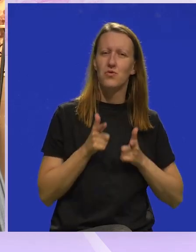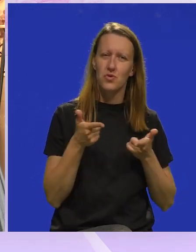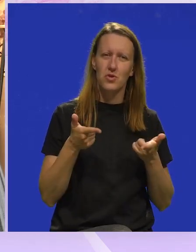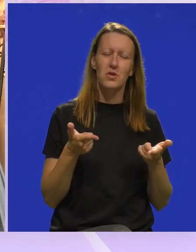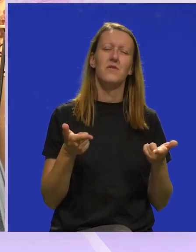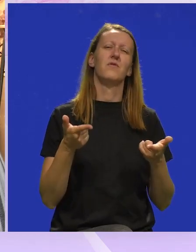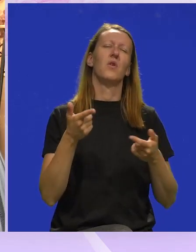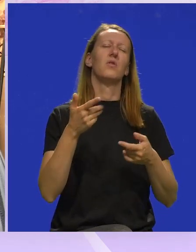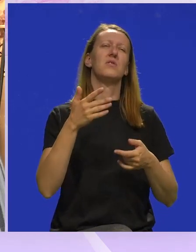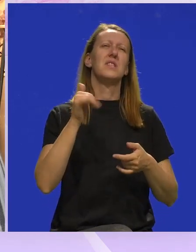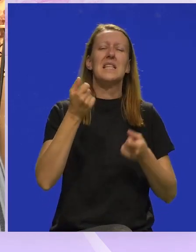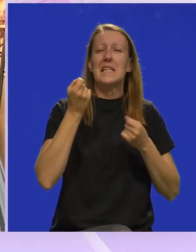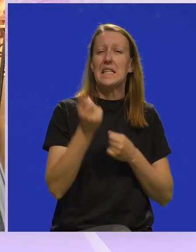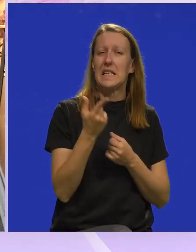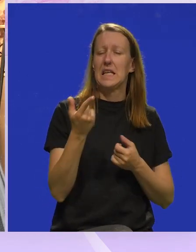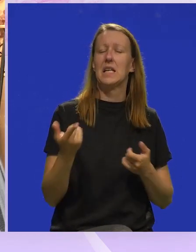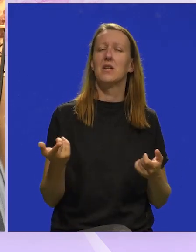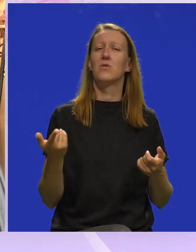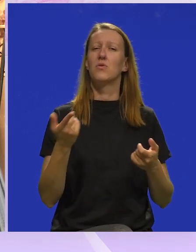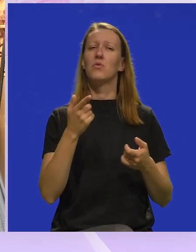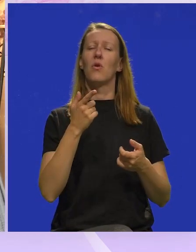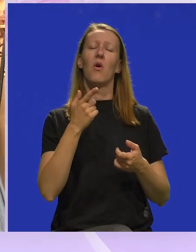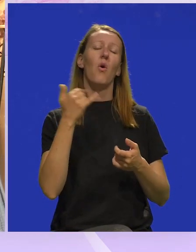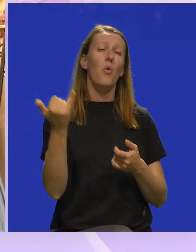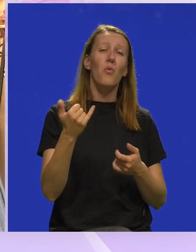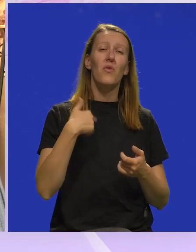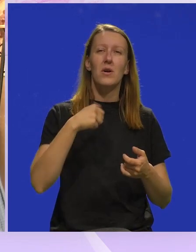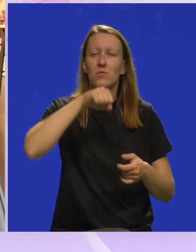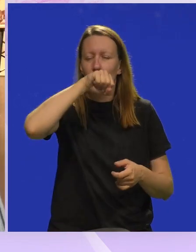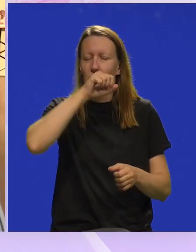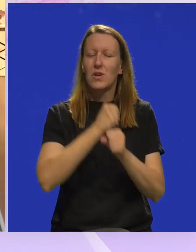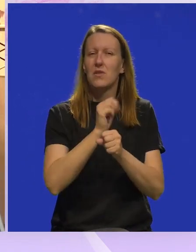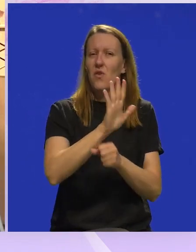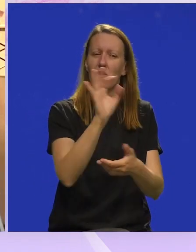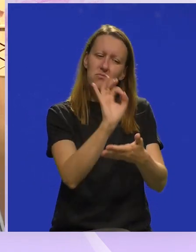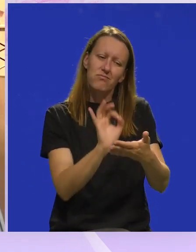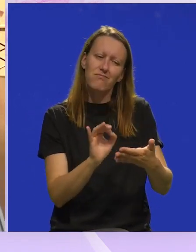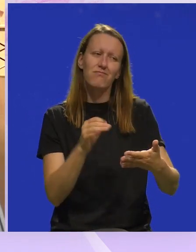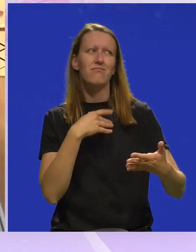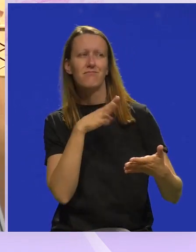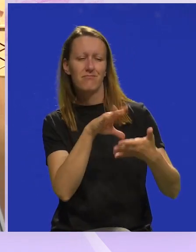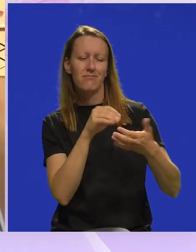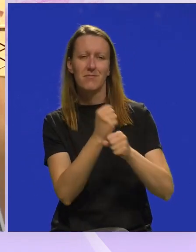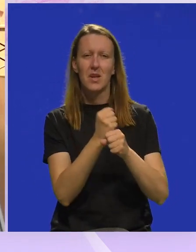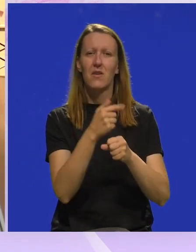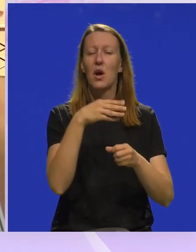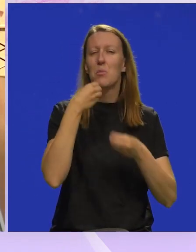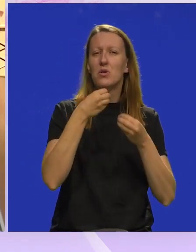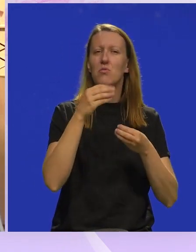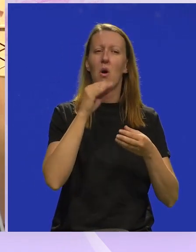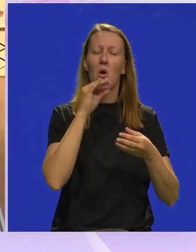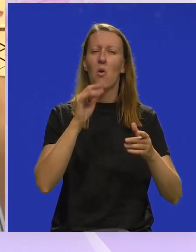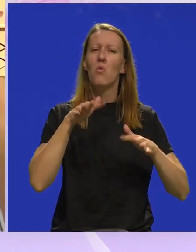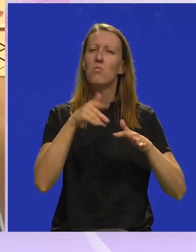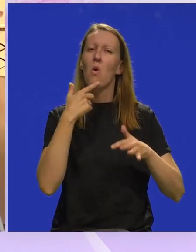je iznimno rijetka zapravo. Tako da je uvijek gušt raditi na takvom tekstu zato što pričamo priče o ljudima